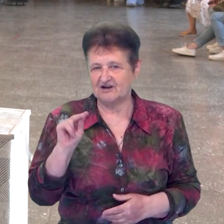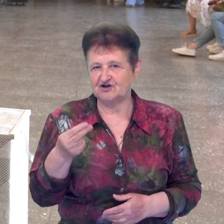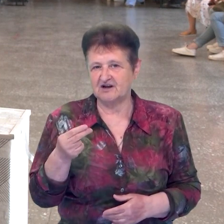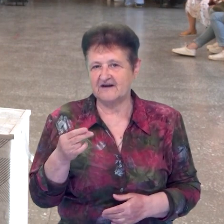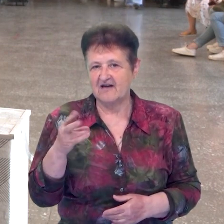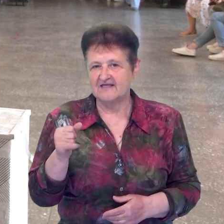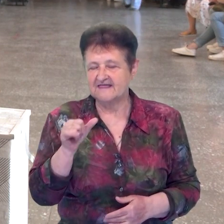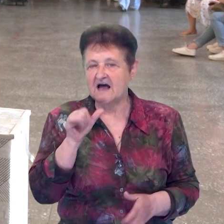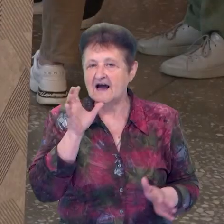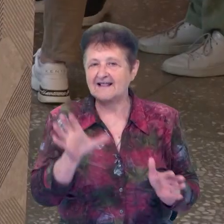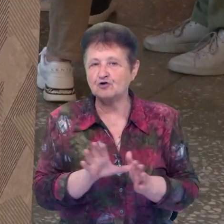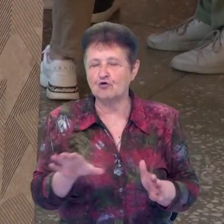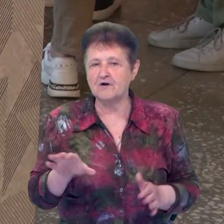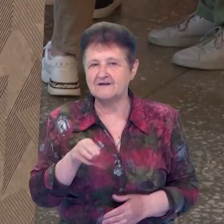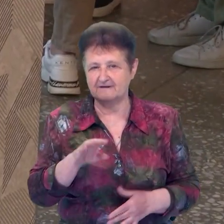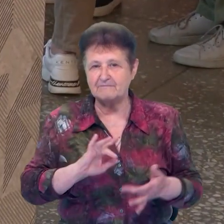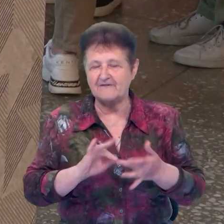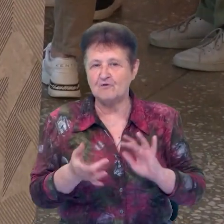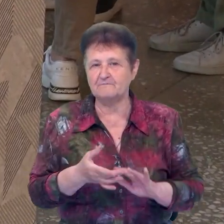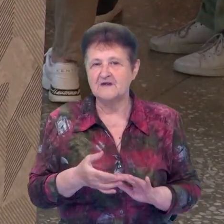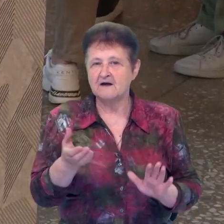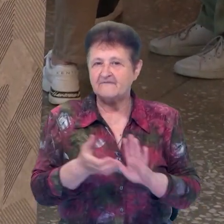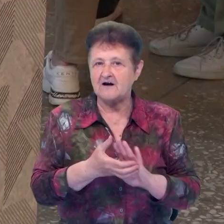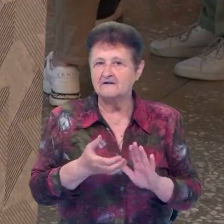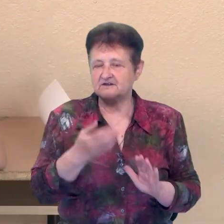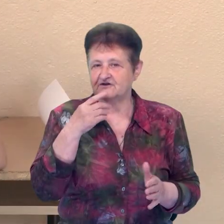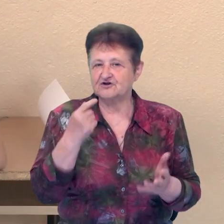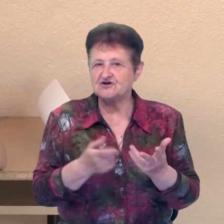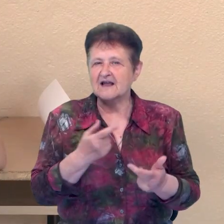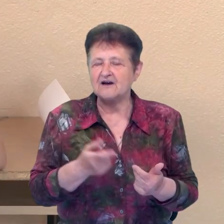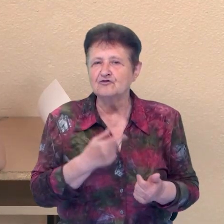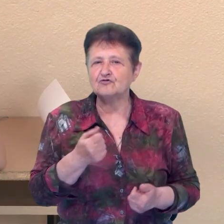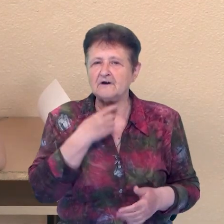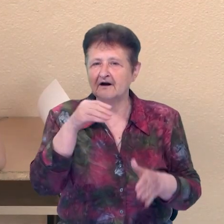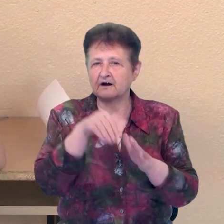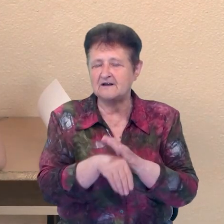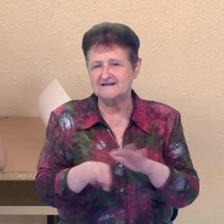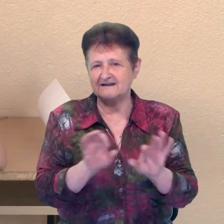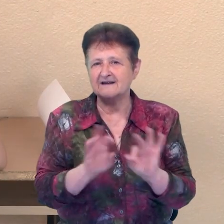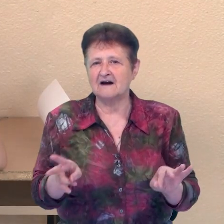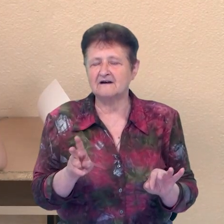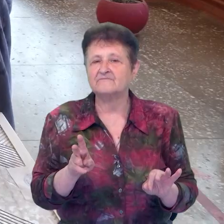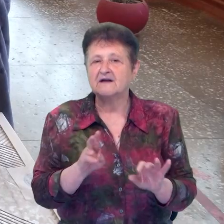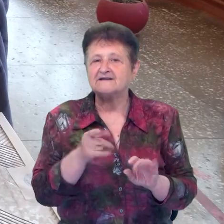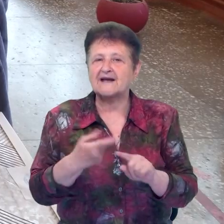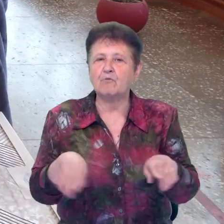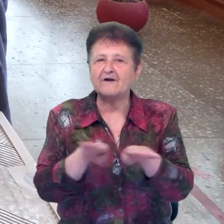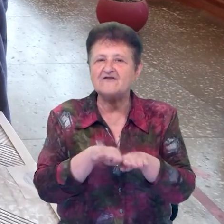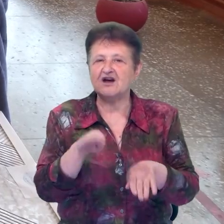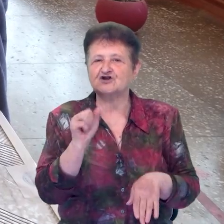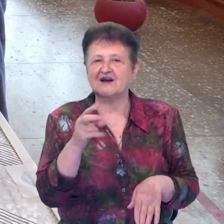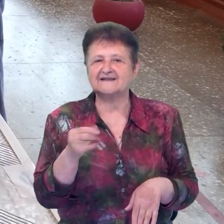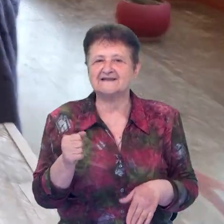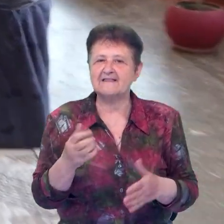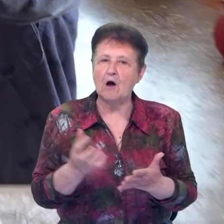на електронній платформі. Під час підрахунку голосів врахують вагові коефіцієнти, пояснює Сергій Омелічкін. Це вирівняє шанси на